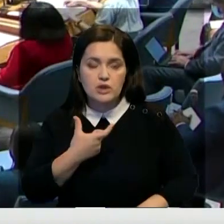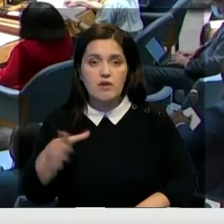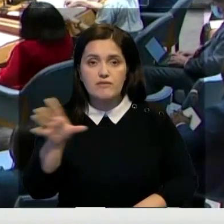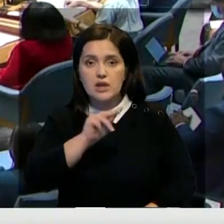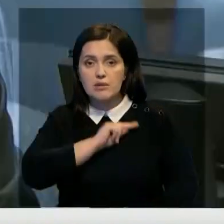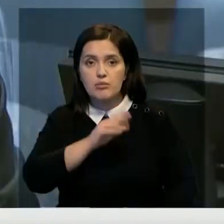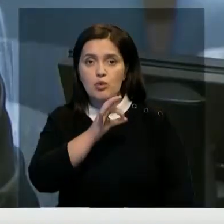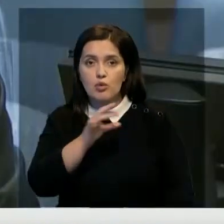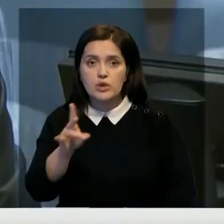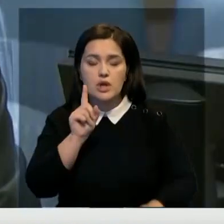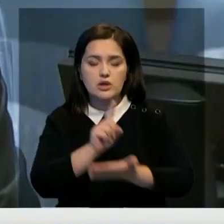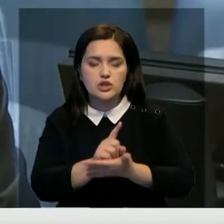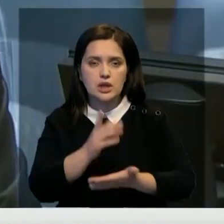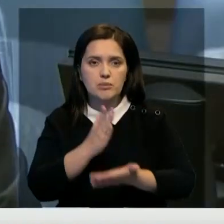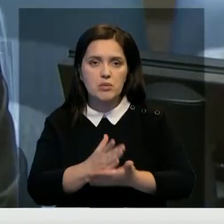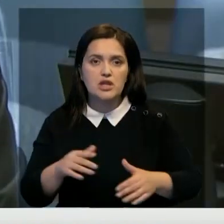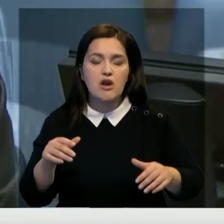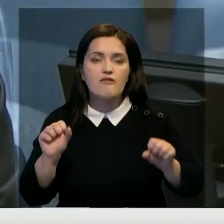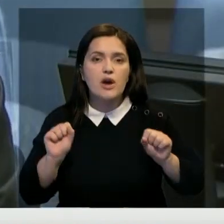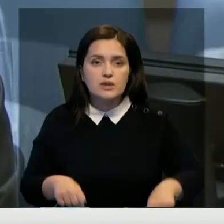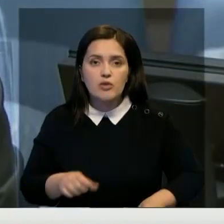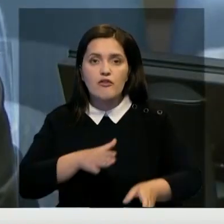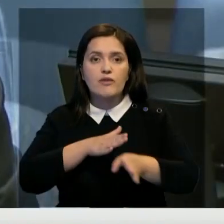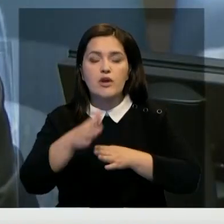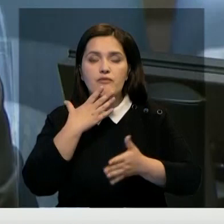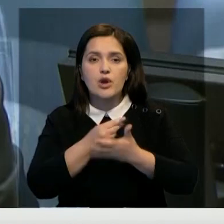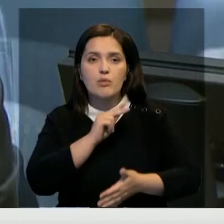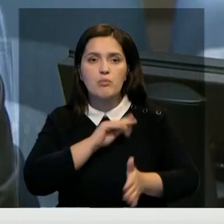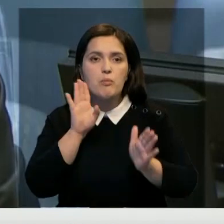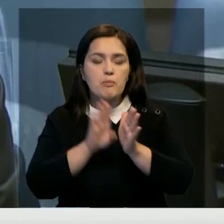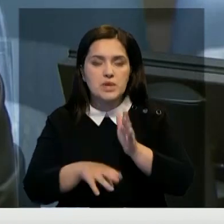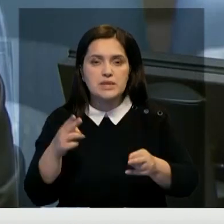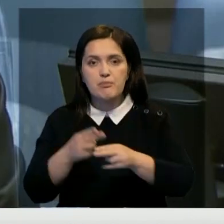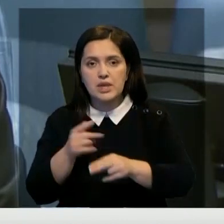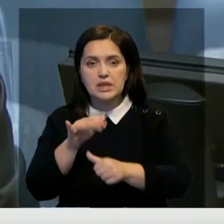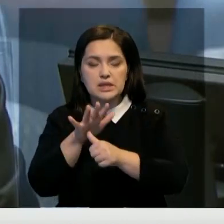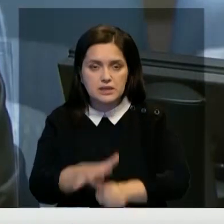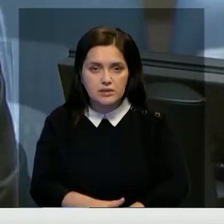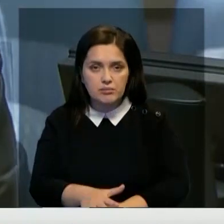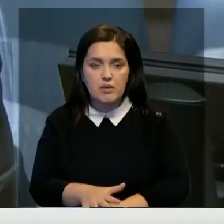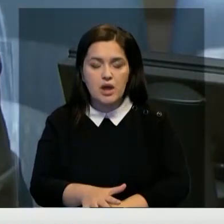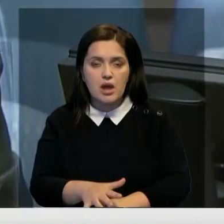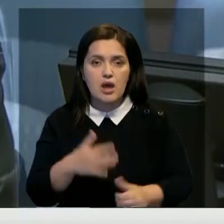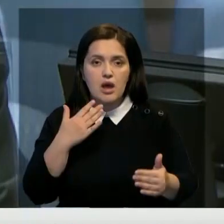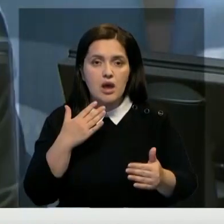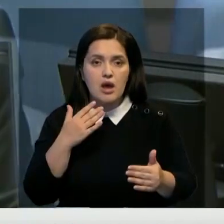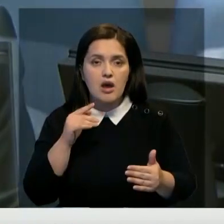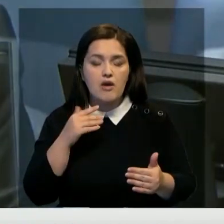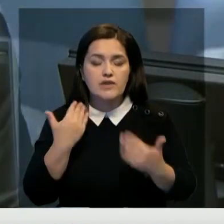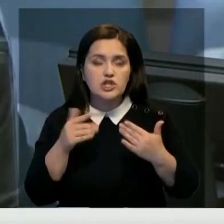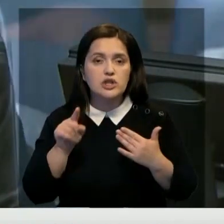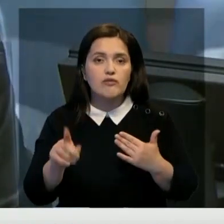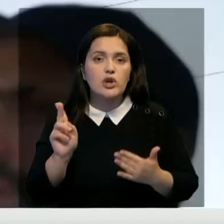сотрудники ООН должны иметь возможность выполнять свою работу без помех и без дискриминации в отношении того, кем они являются».